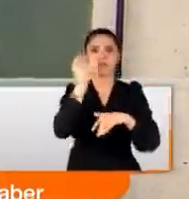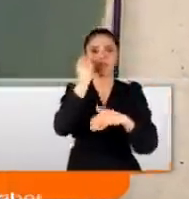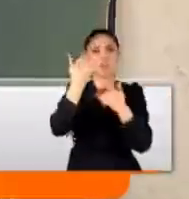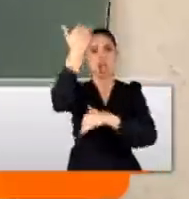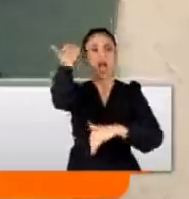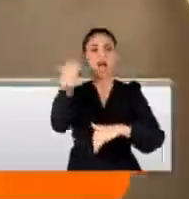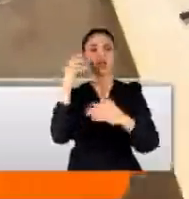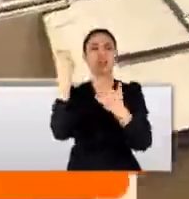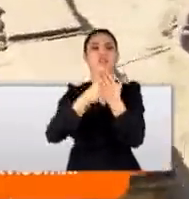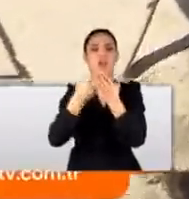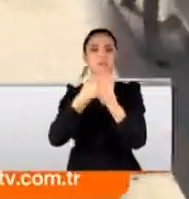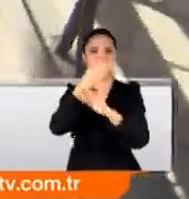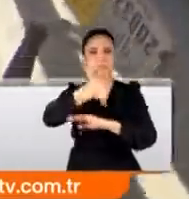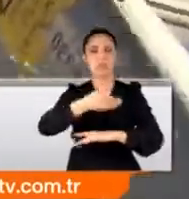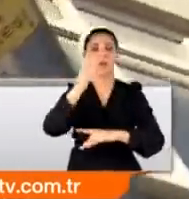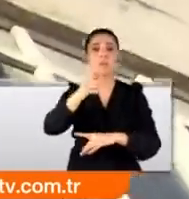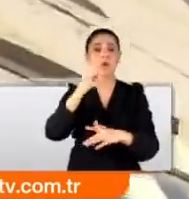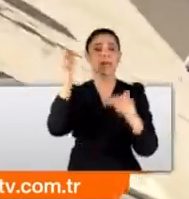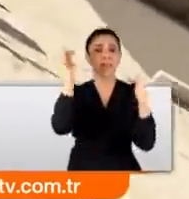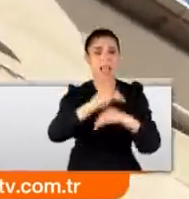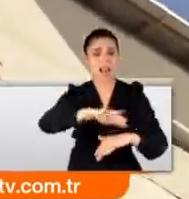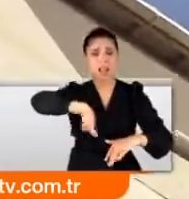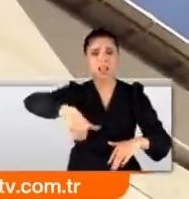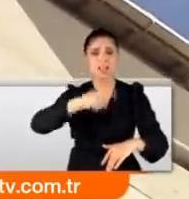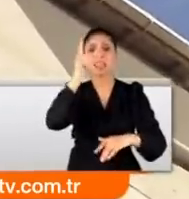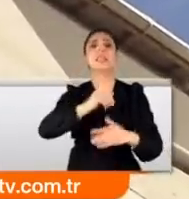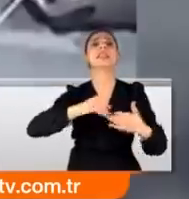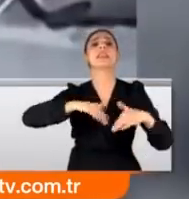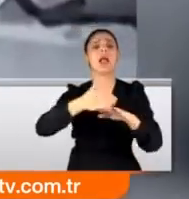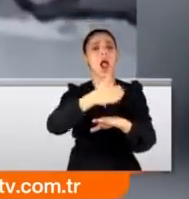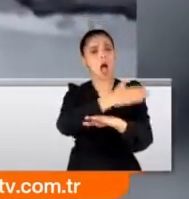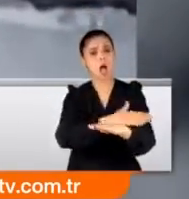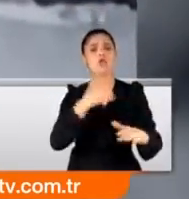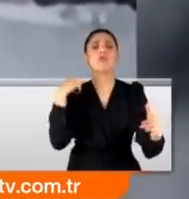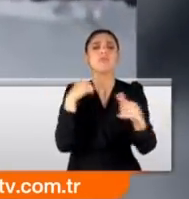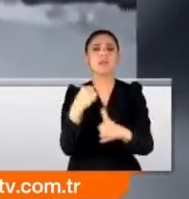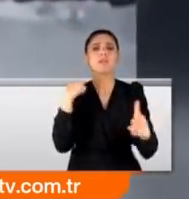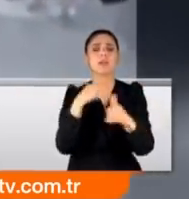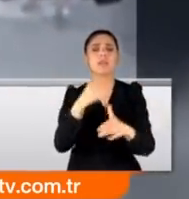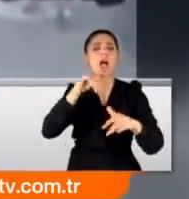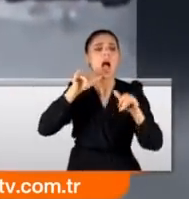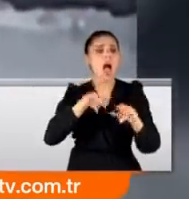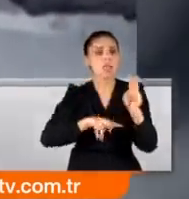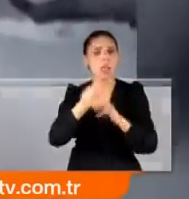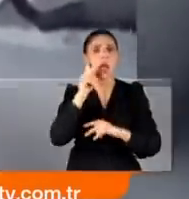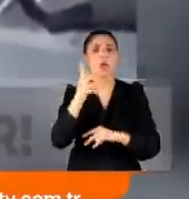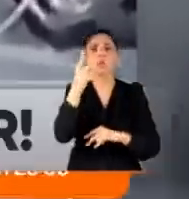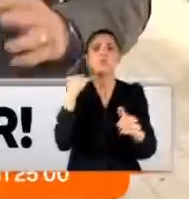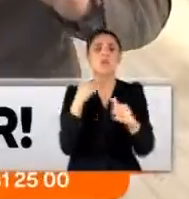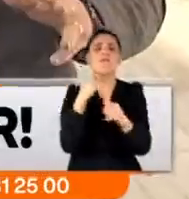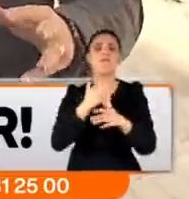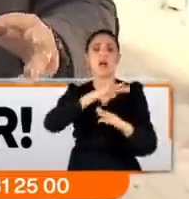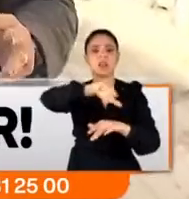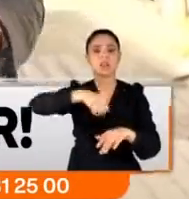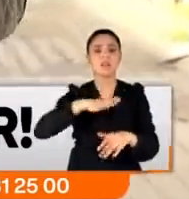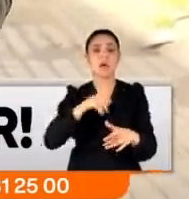arka taraftan camdan. Üstelik göz göre göre gelen hırsızlık ilk de değildi. Aynı daireye aynı yöntemle üçüncü kez girdi.